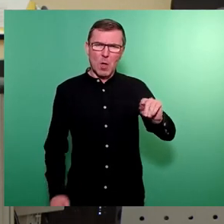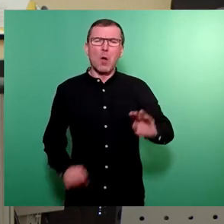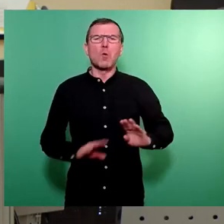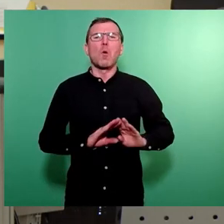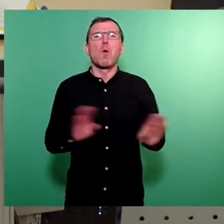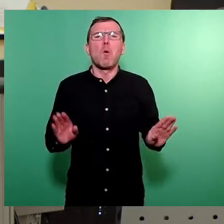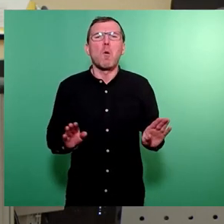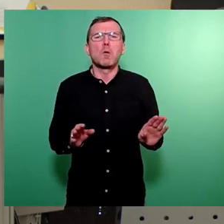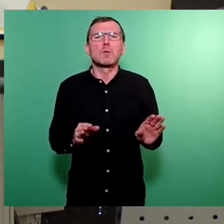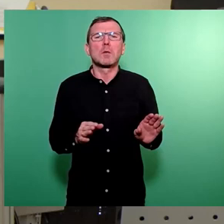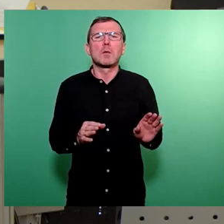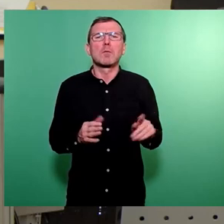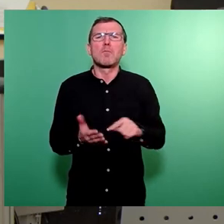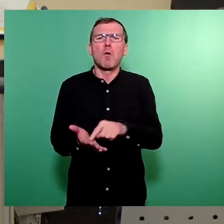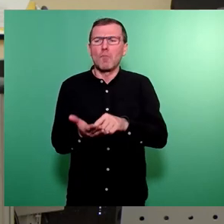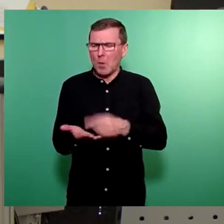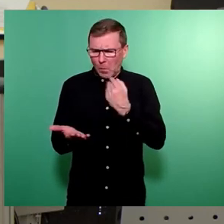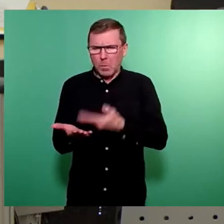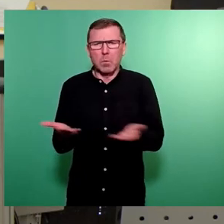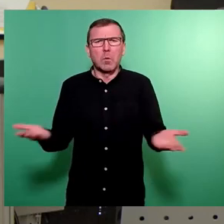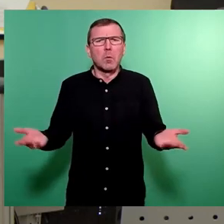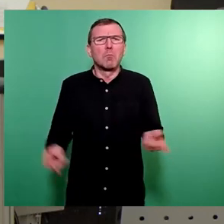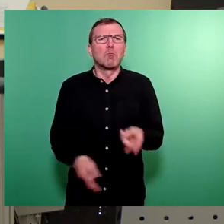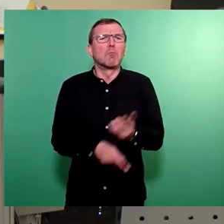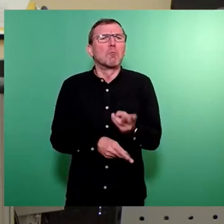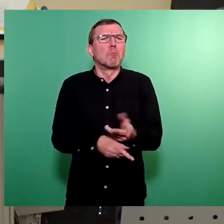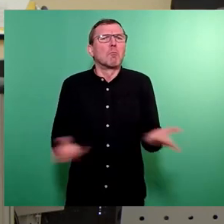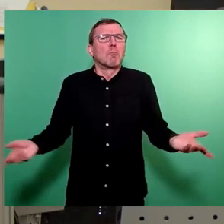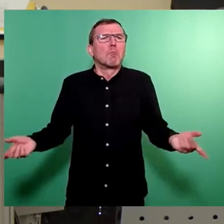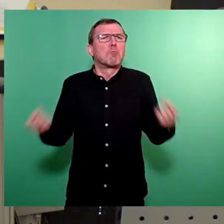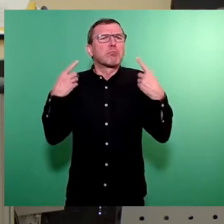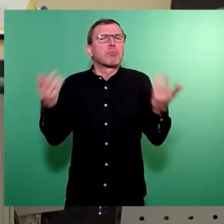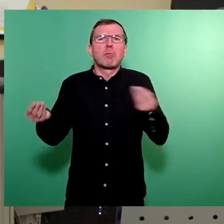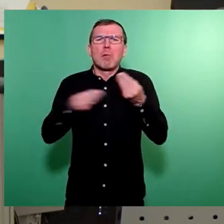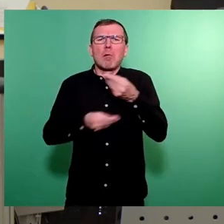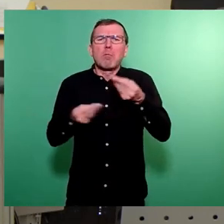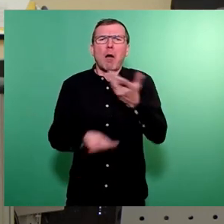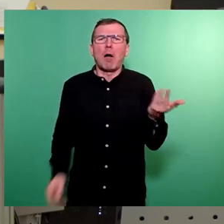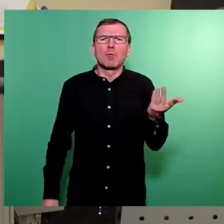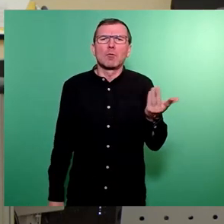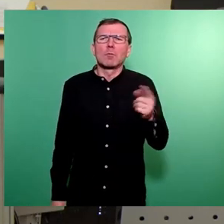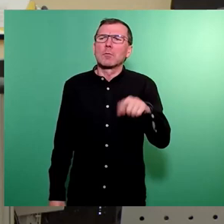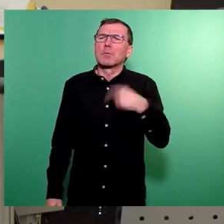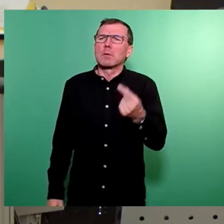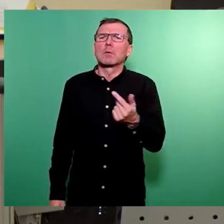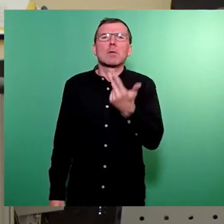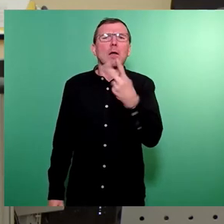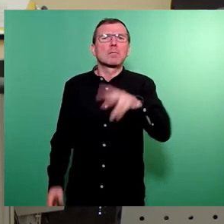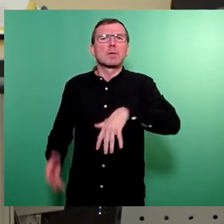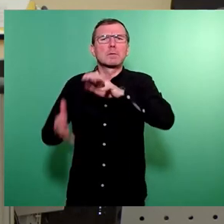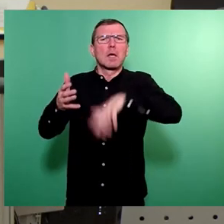vorlagenmäßige Erkenntnisse. In der Beratung wurden uns dann 23 Seiten